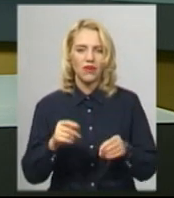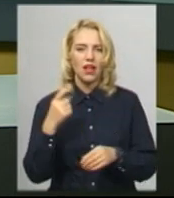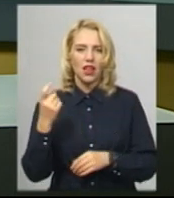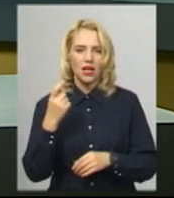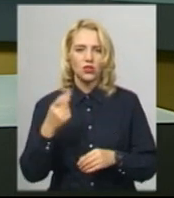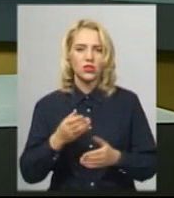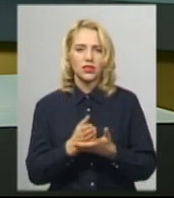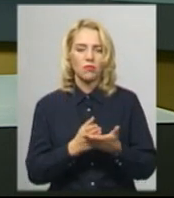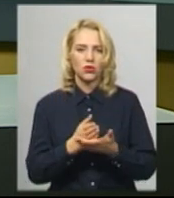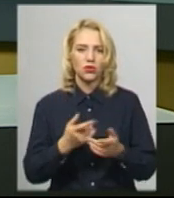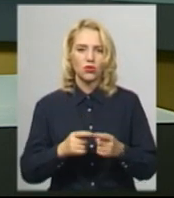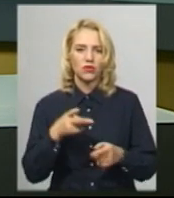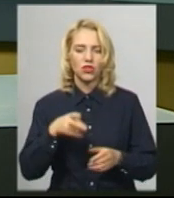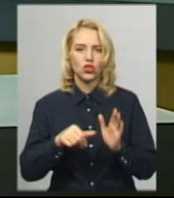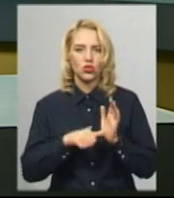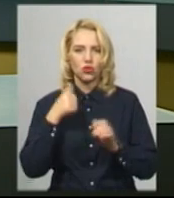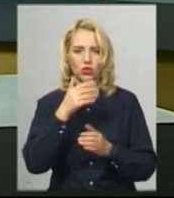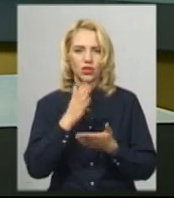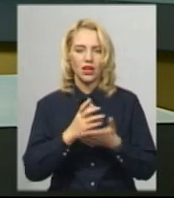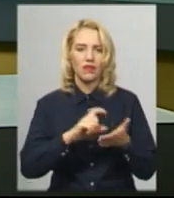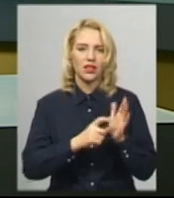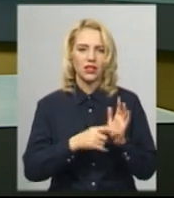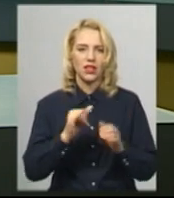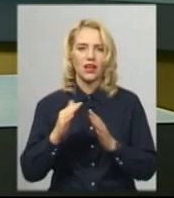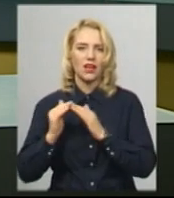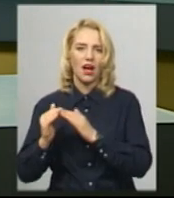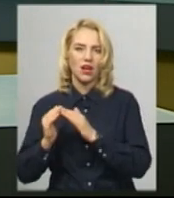2006 року знаходиться квартира та гараж у Хмельницькому.